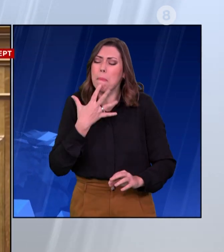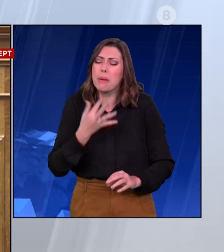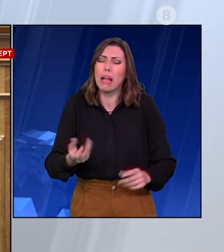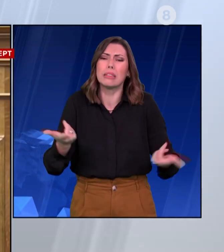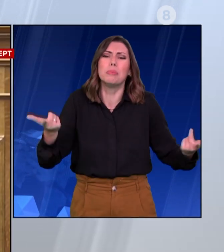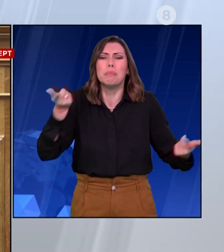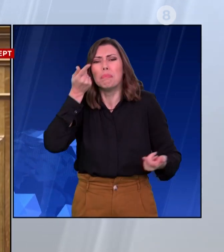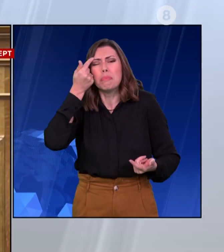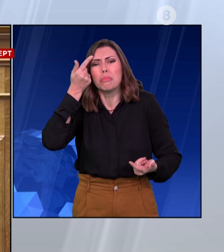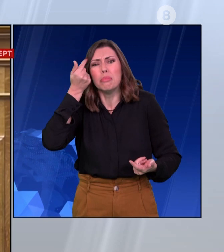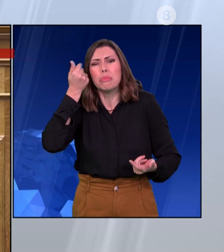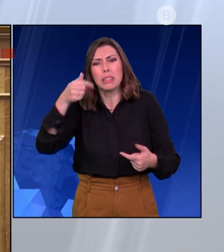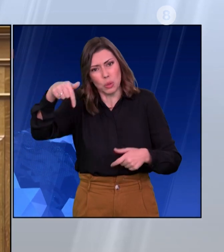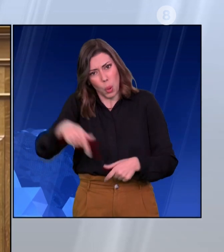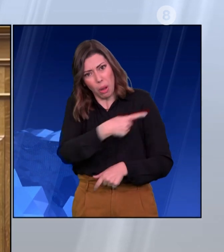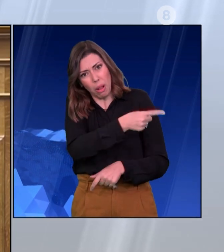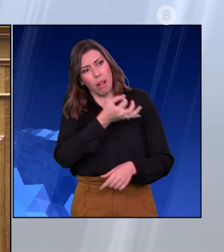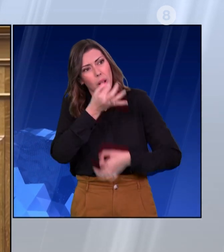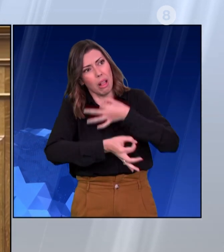μία δήλωση.